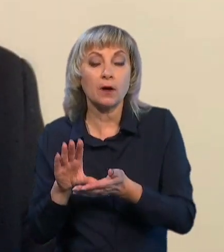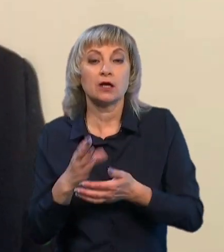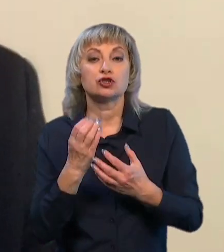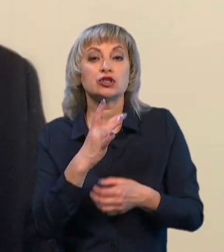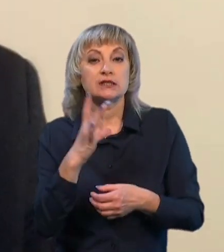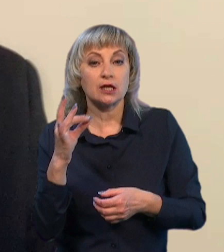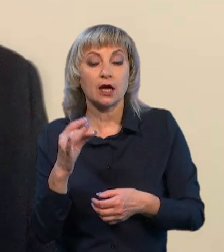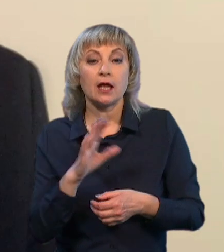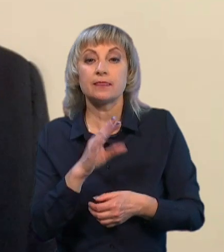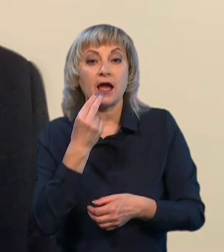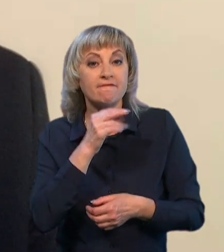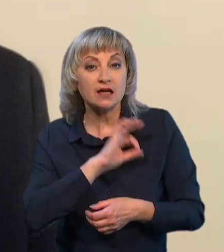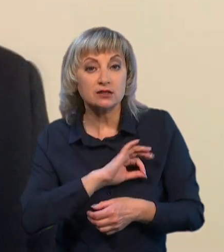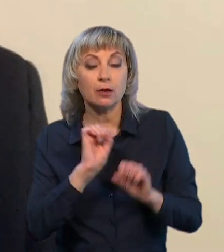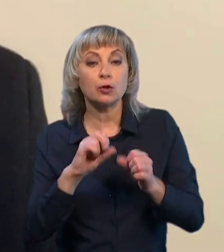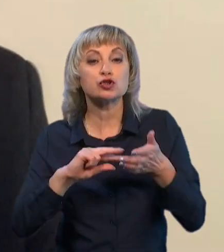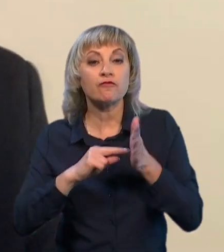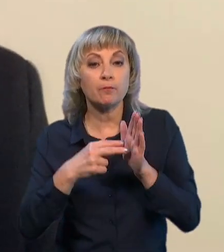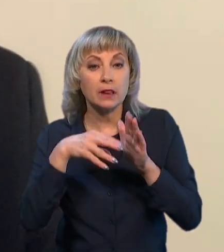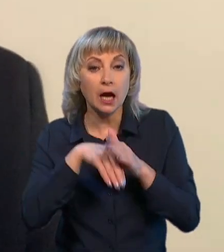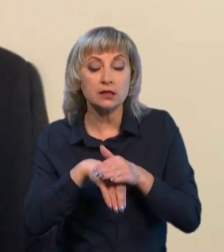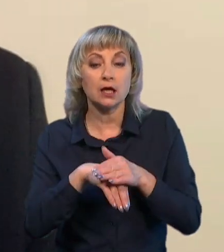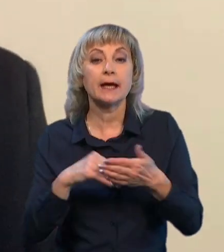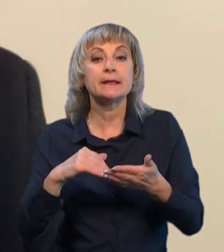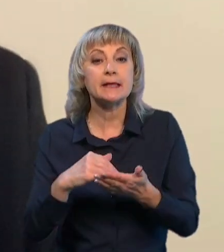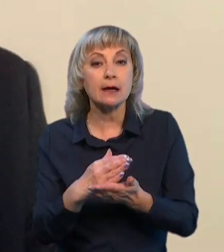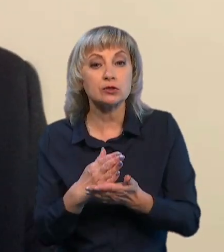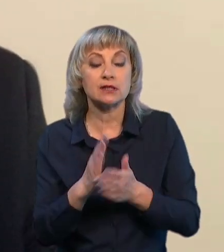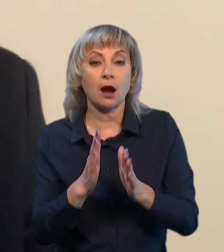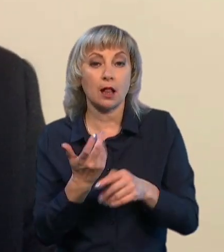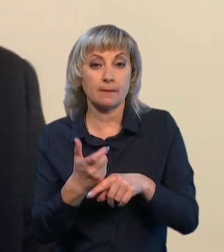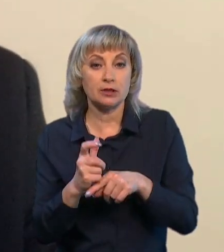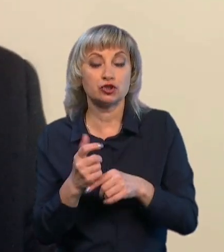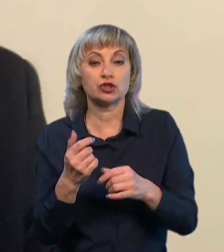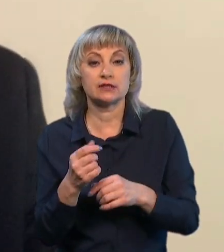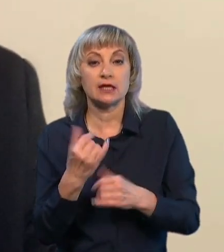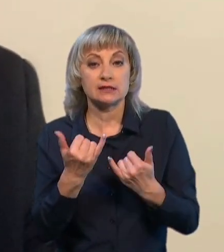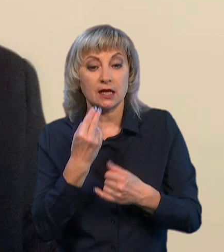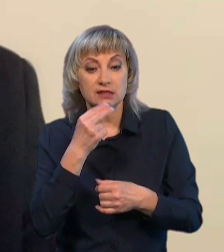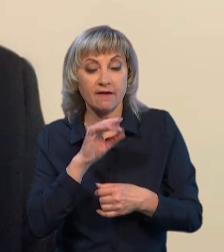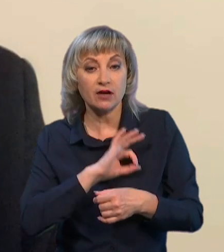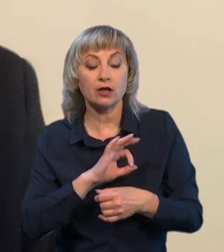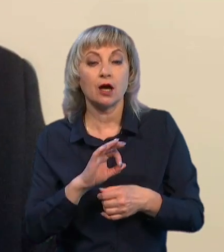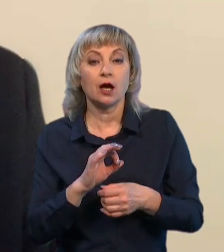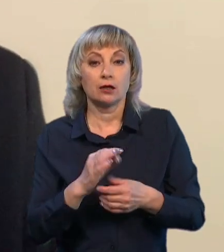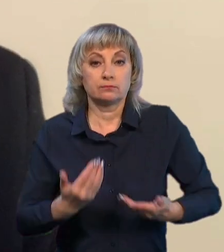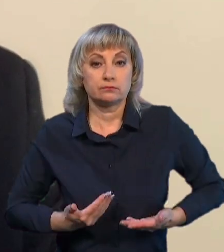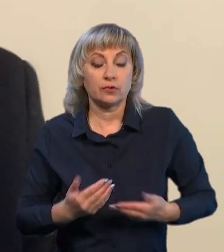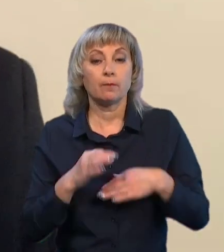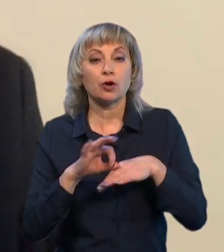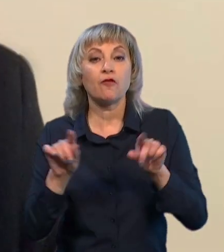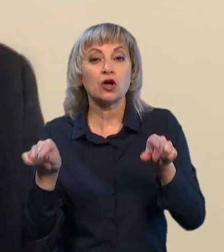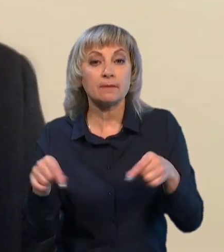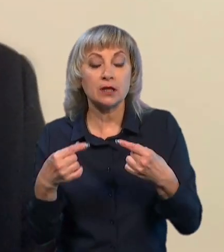не таке ефективне, можливо, в плані якості, але більшість з них зараз вони ефективно в режимі онлайн проводять реабілітацію